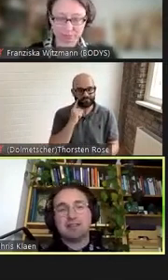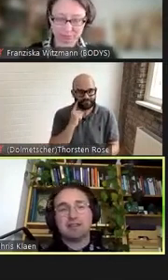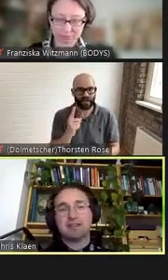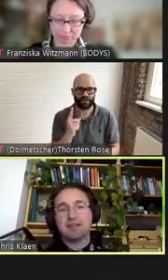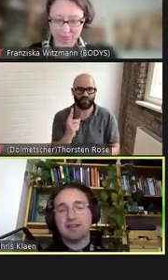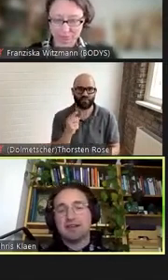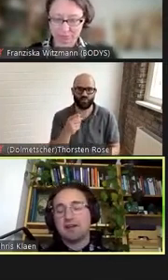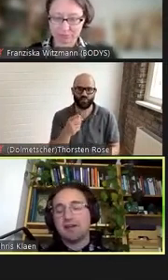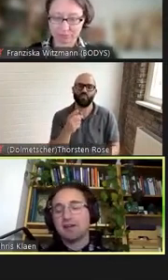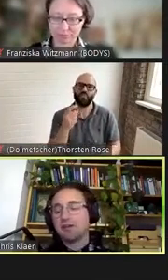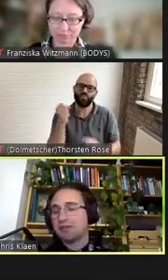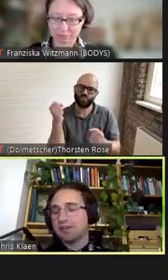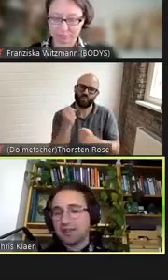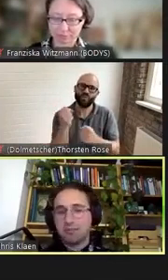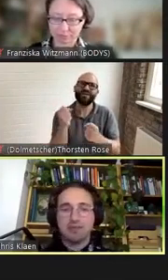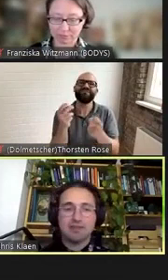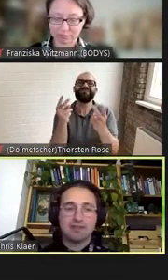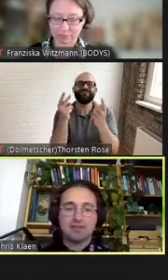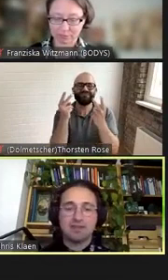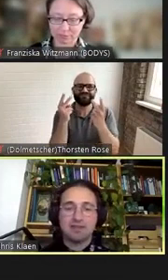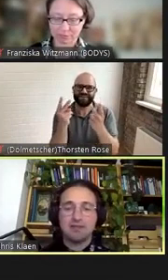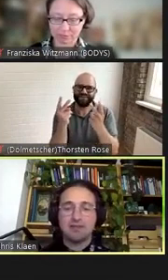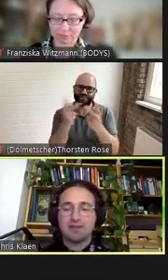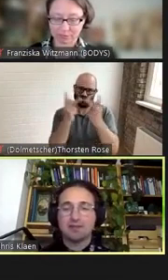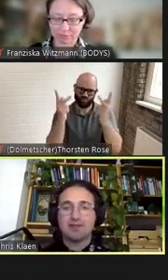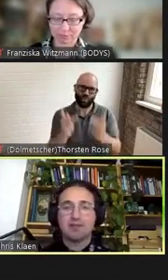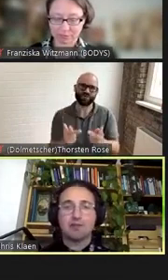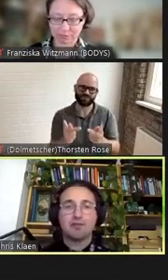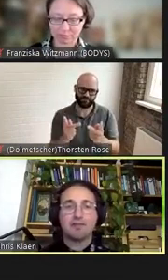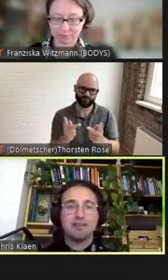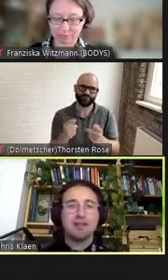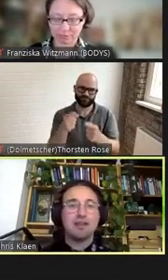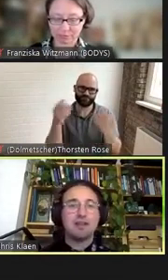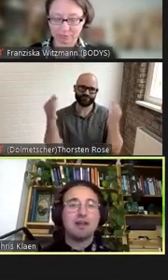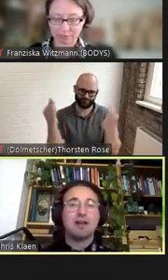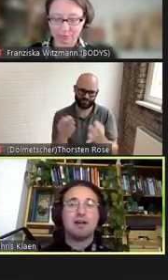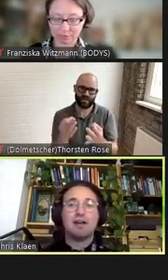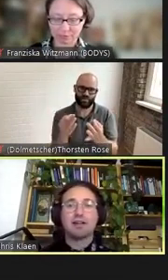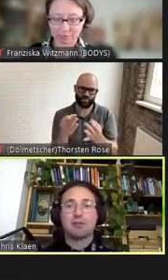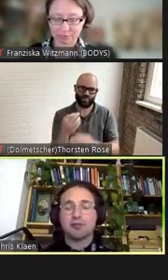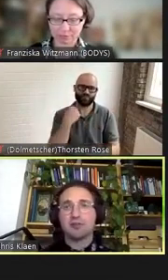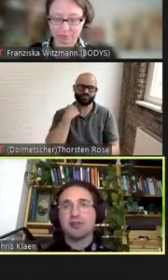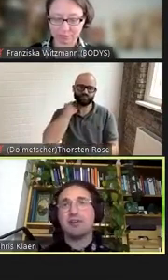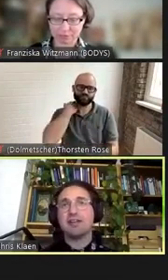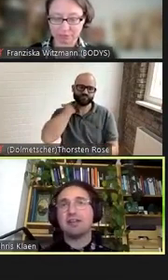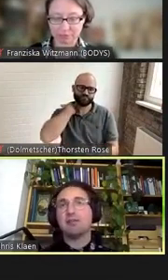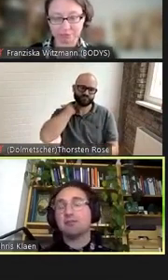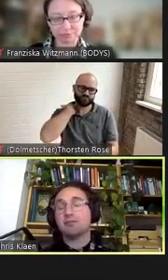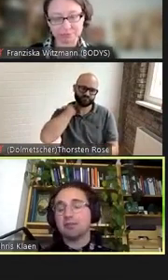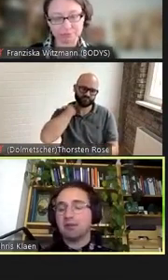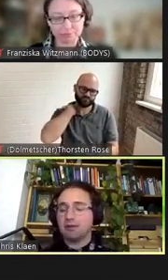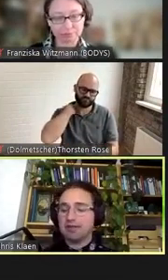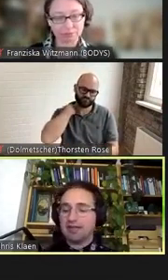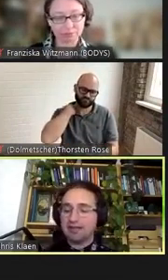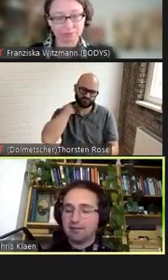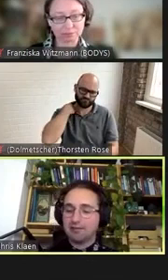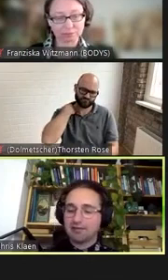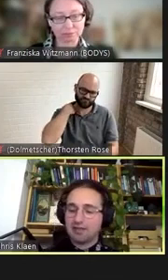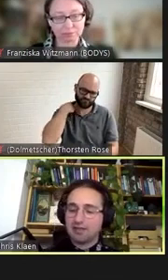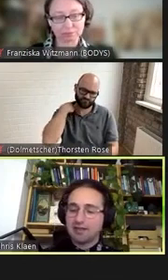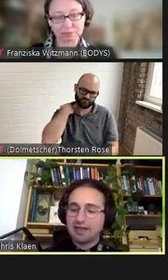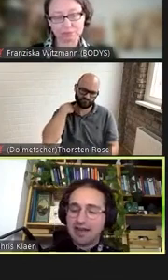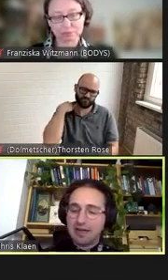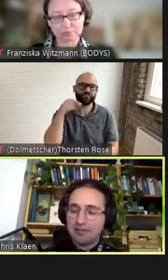wichtiges Konzept ist, was uns noch viel an konstruktive Analyse und eben auch an